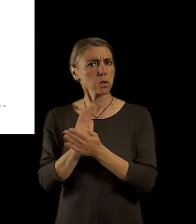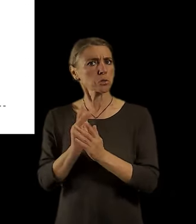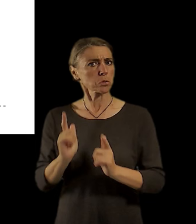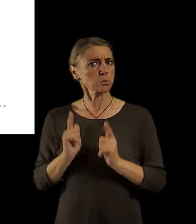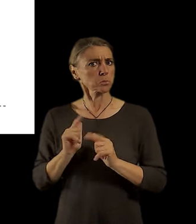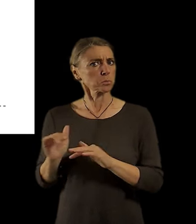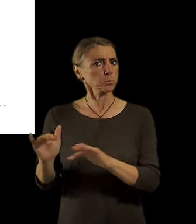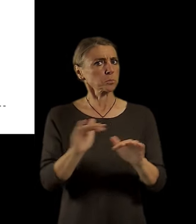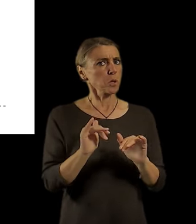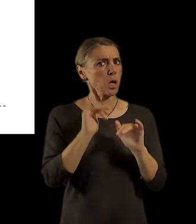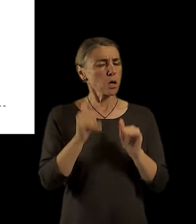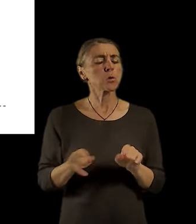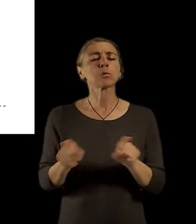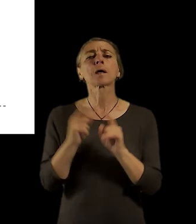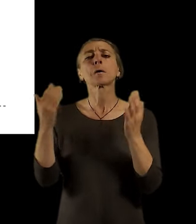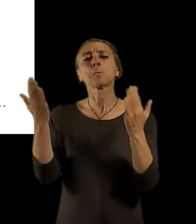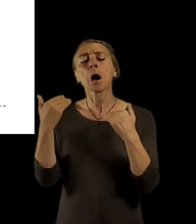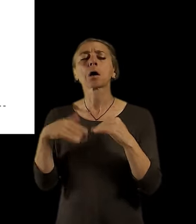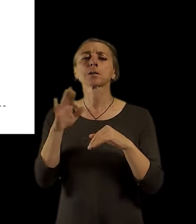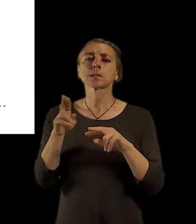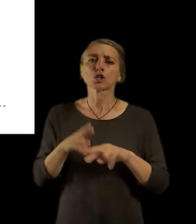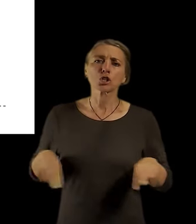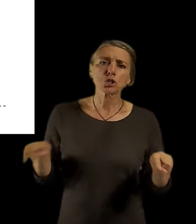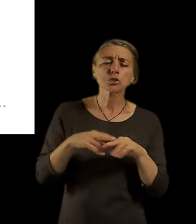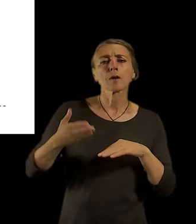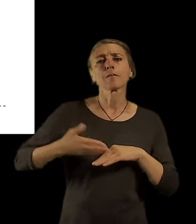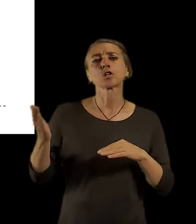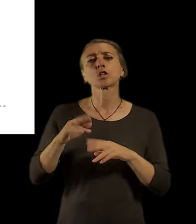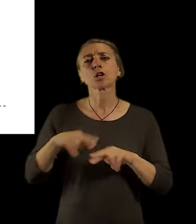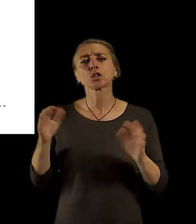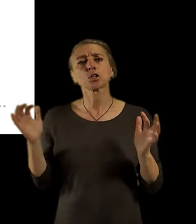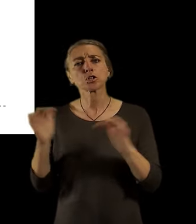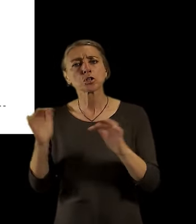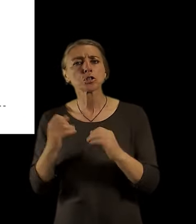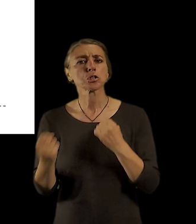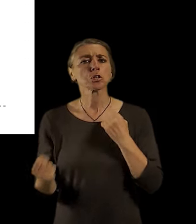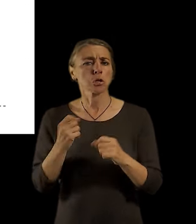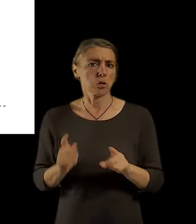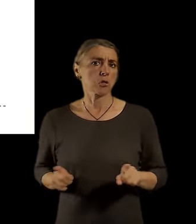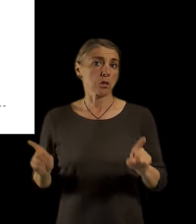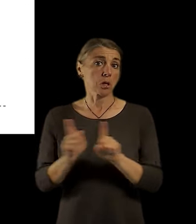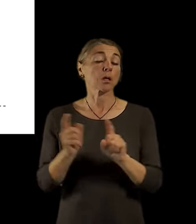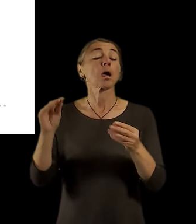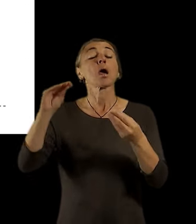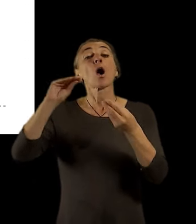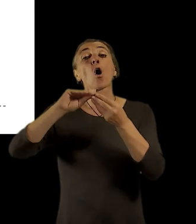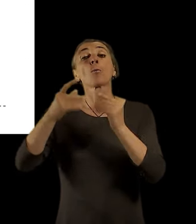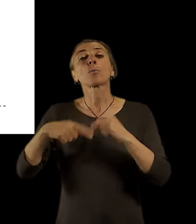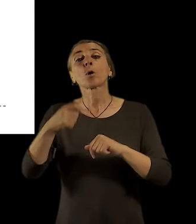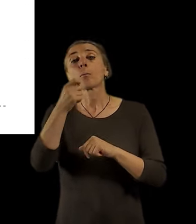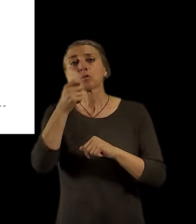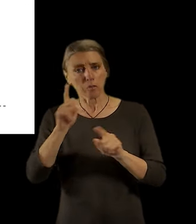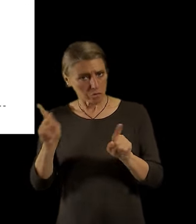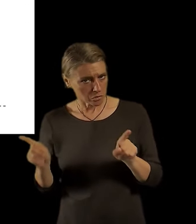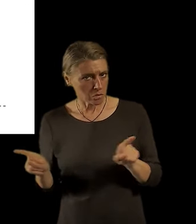měřitku je dobrá dostupnost i parků, dětských hřišt, veřejných hřišt, ale i plnosebitních potravinářských prodejen s tím, že jsou zde pouze